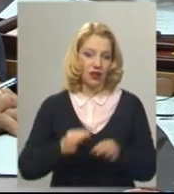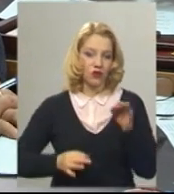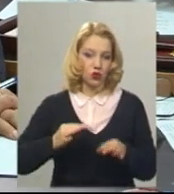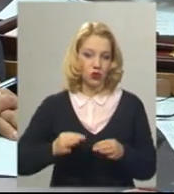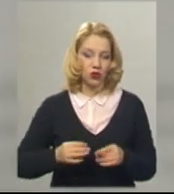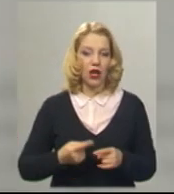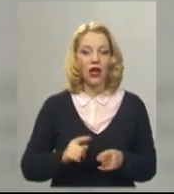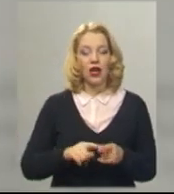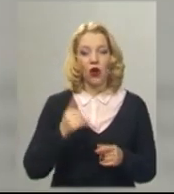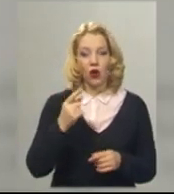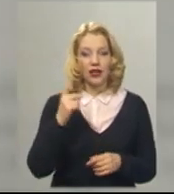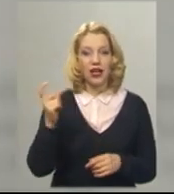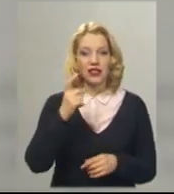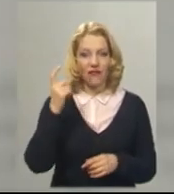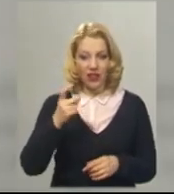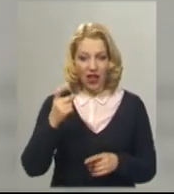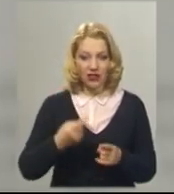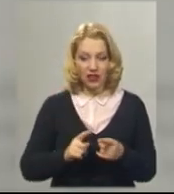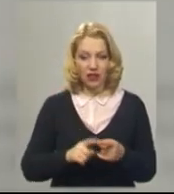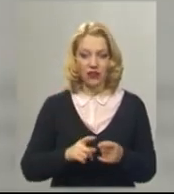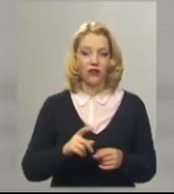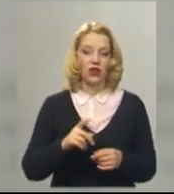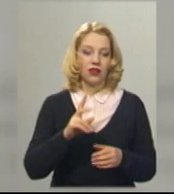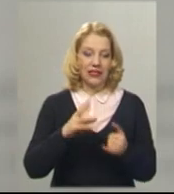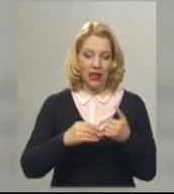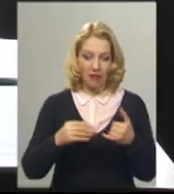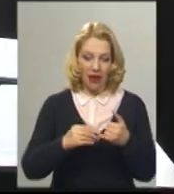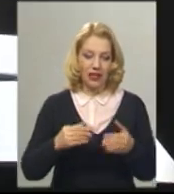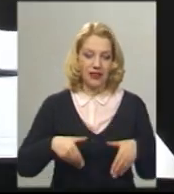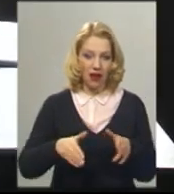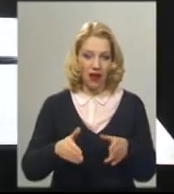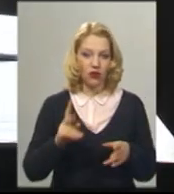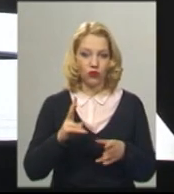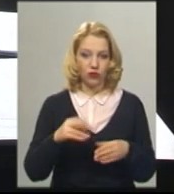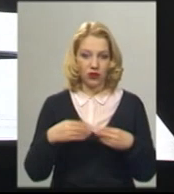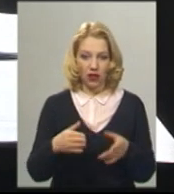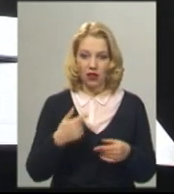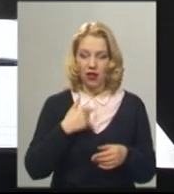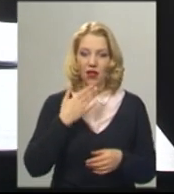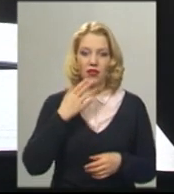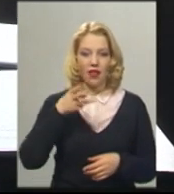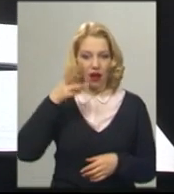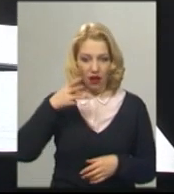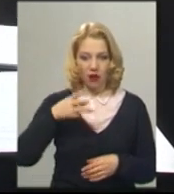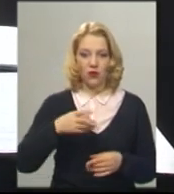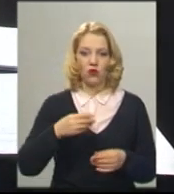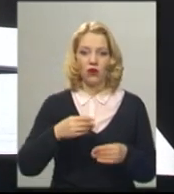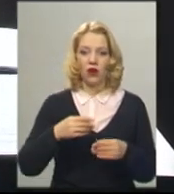ділянок, документи, на які розробляли атовці, коментувати ситуацію відмовилася. Я на камеру коментарів не даю.